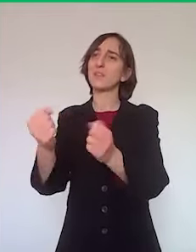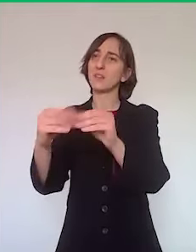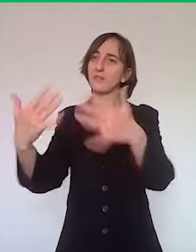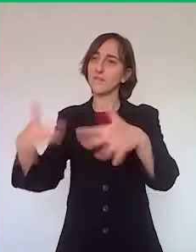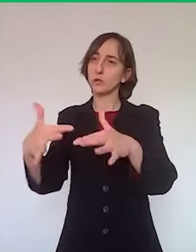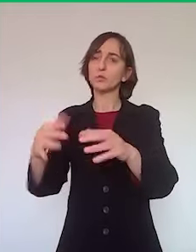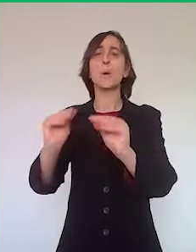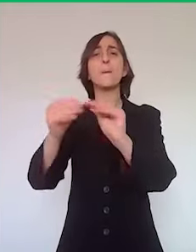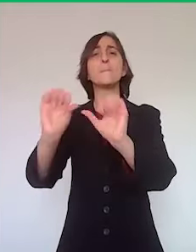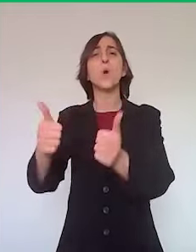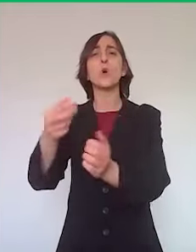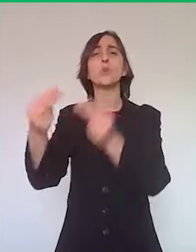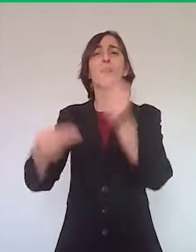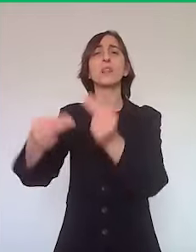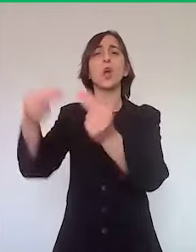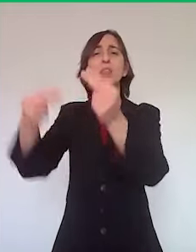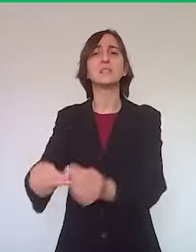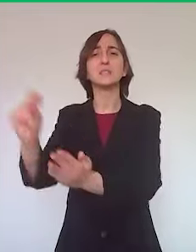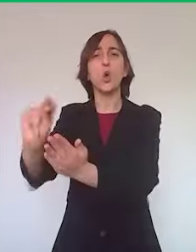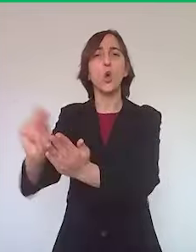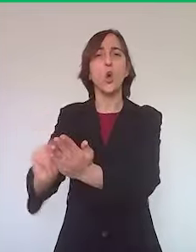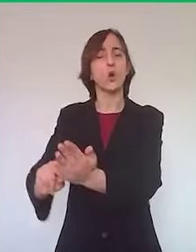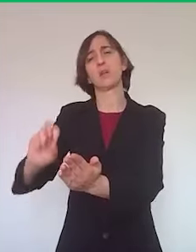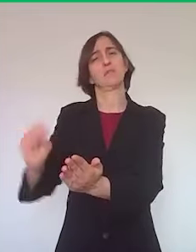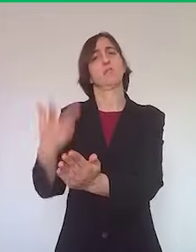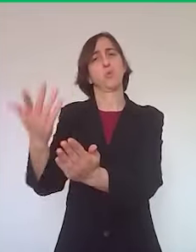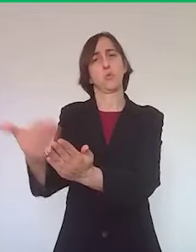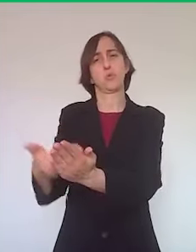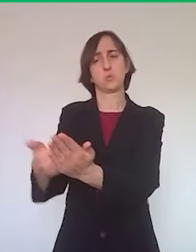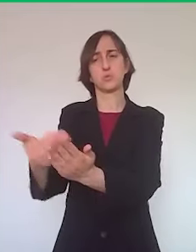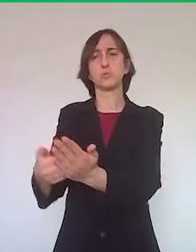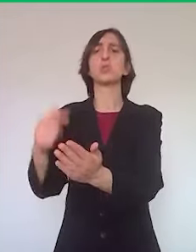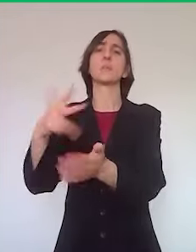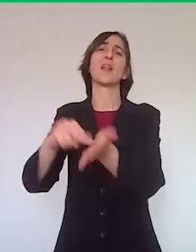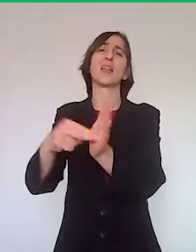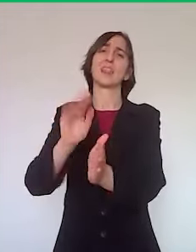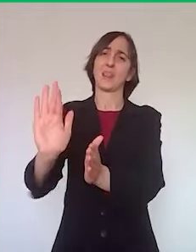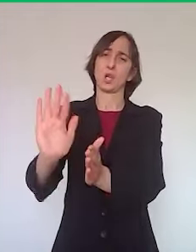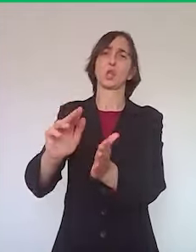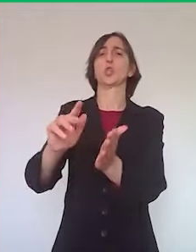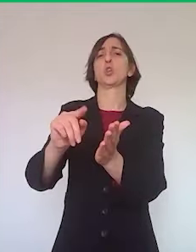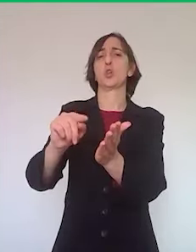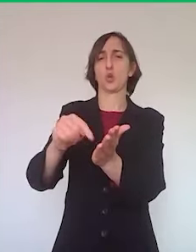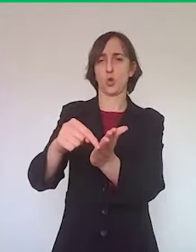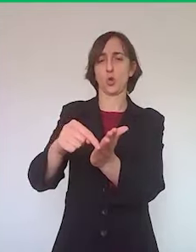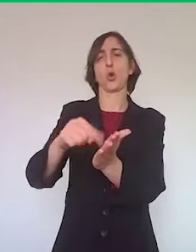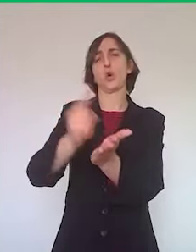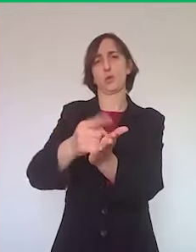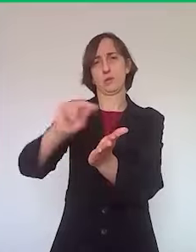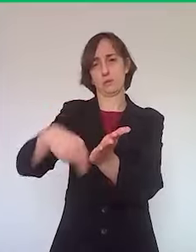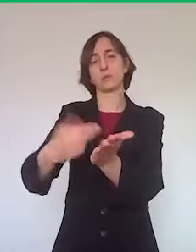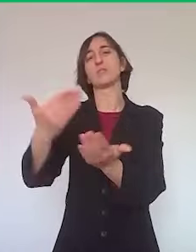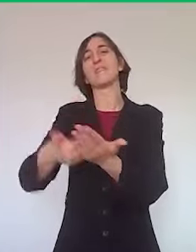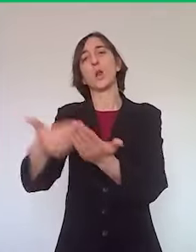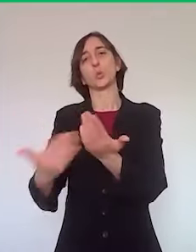fatte, presentare la documentazione firmata dal proprio tecnico, presentare le